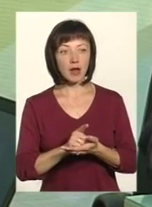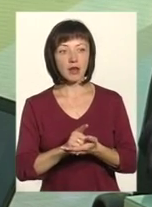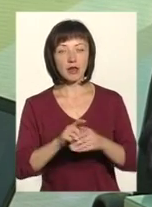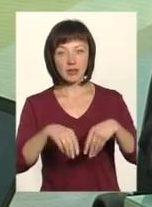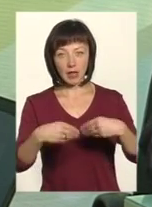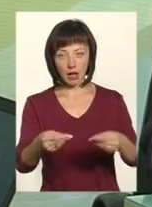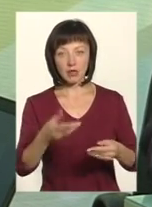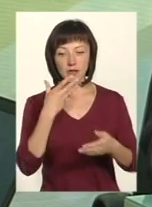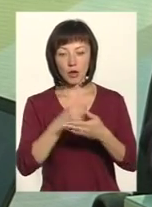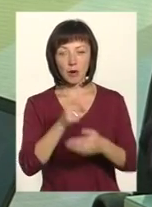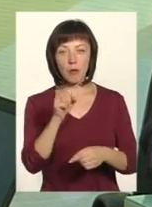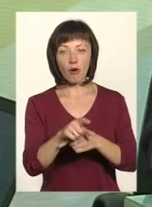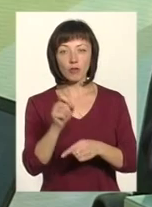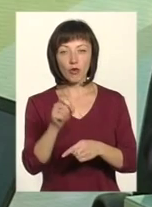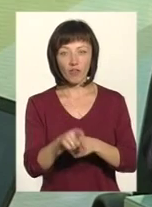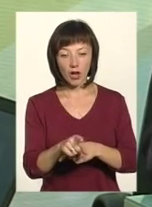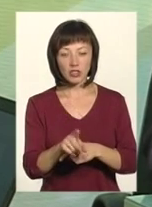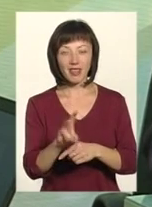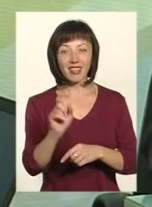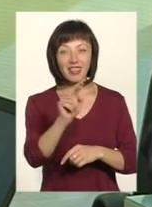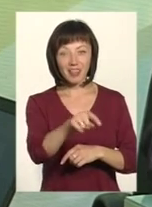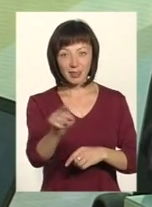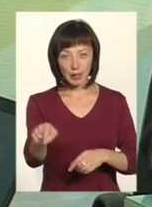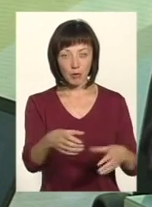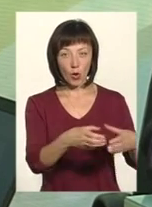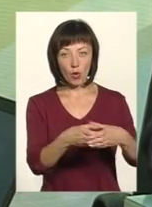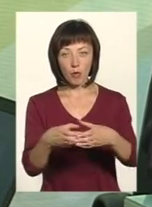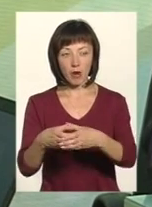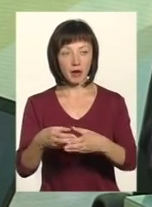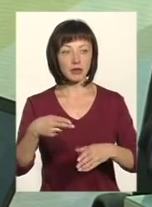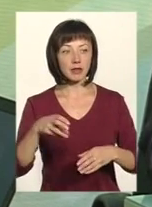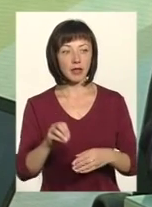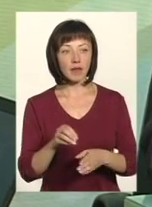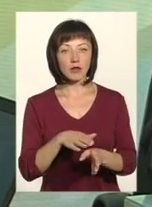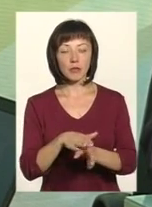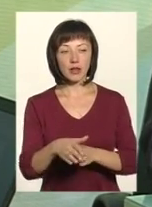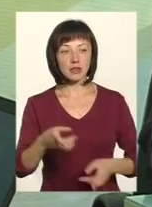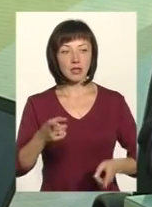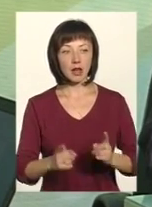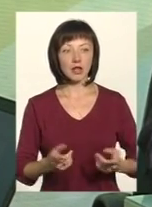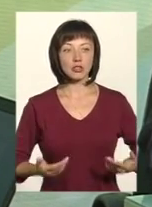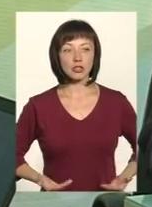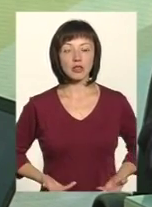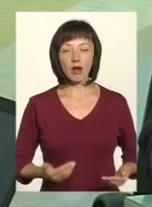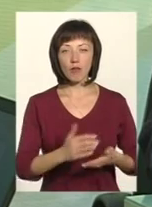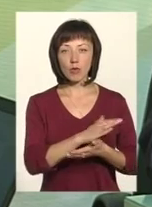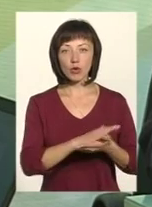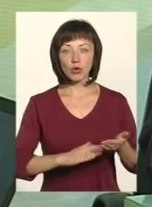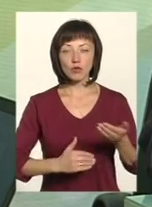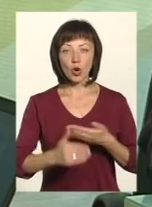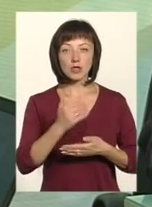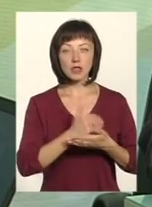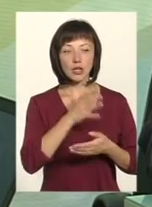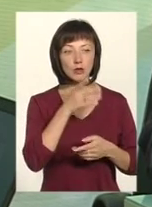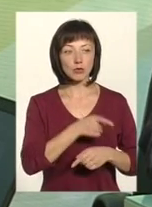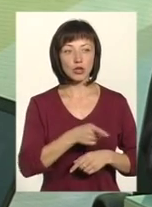повноваженнями саме з тими громадами, де відбувається реальне життя. Впродовж останнього часу